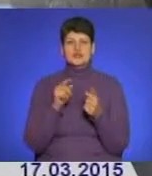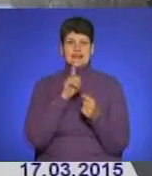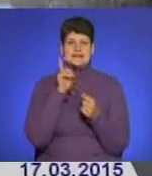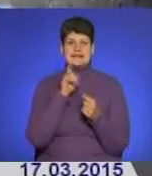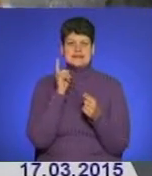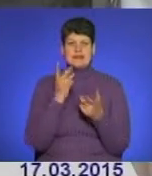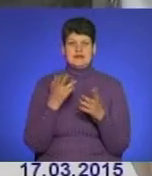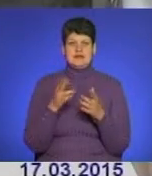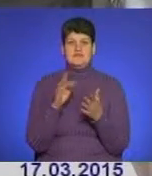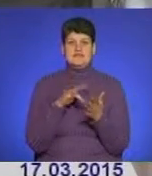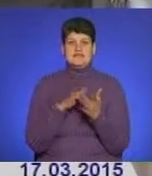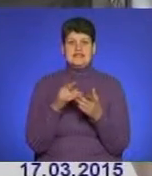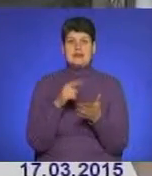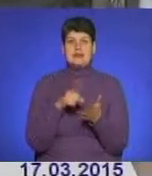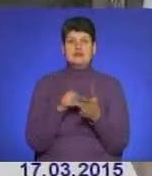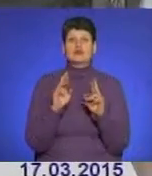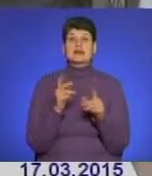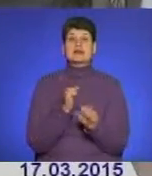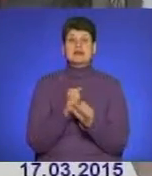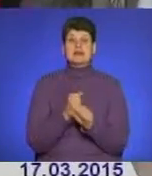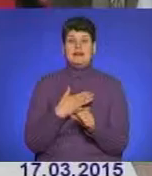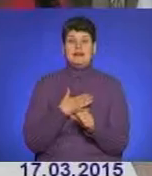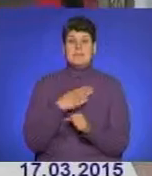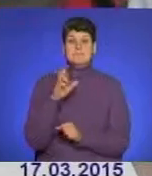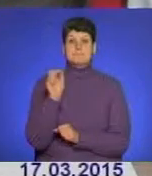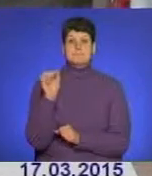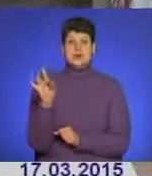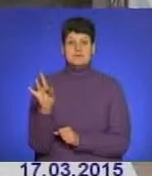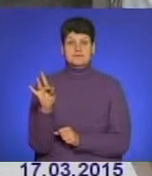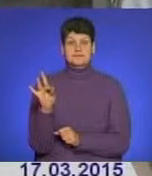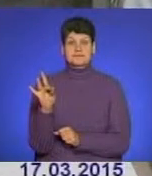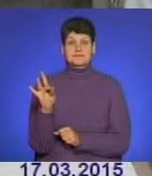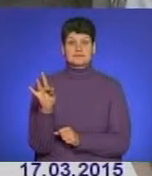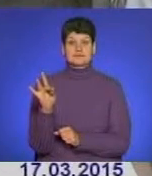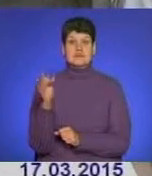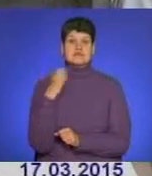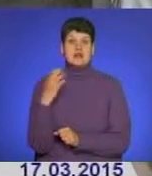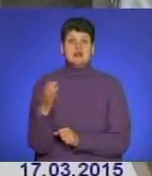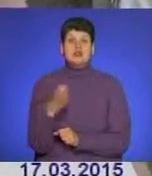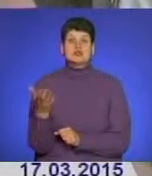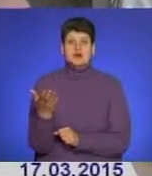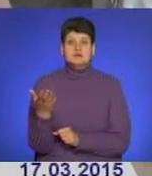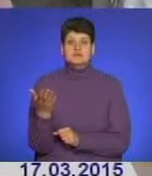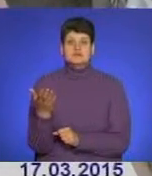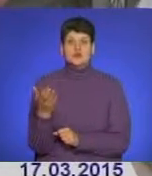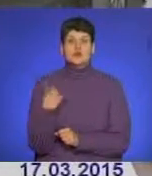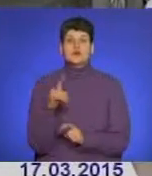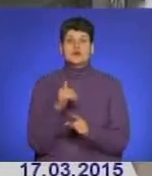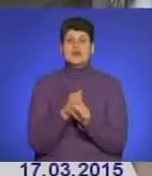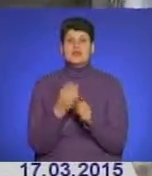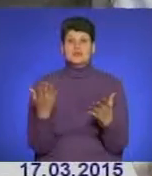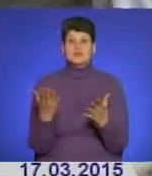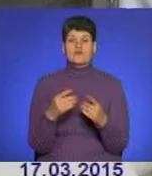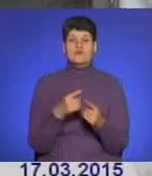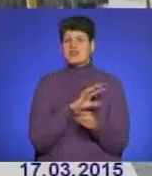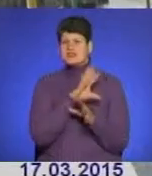міста, хоч трохи. Ну як це зробити нам бар, вибачайте, з алкашами? Та щоб не зробити. Щоб не зробили. Одні